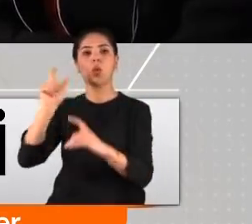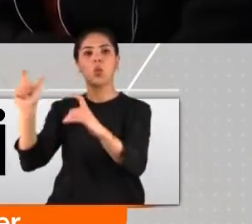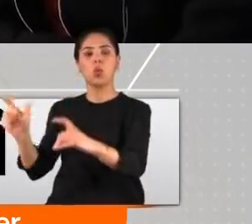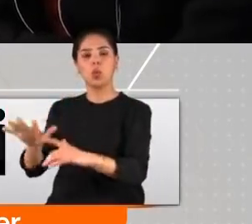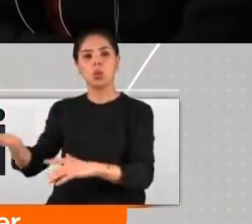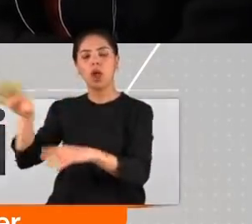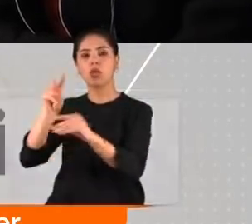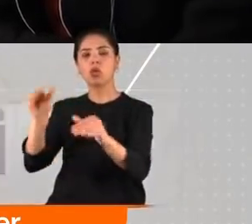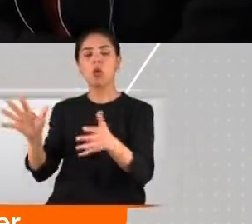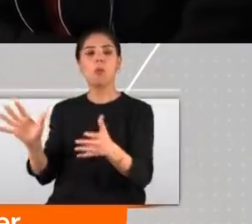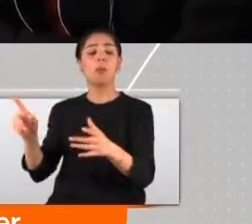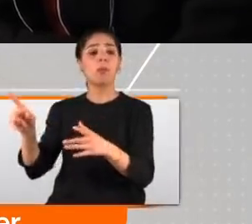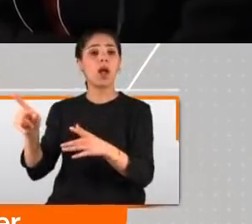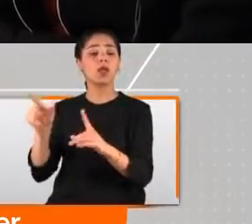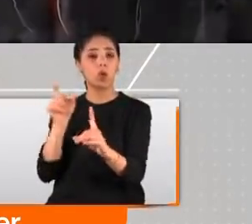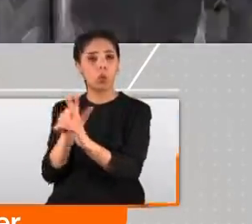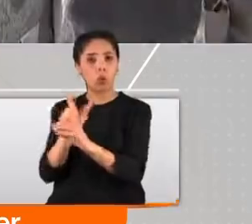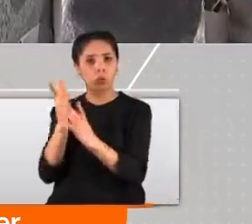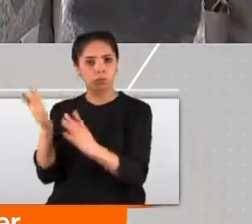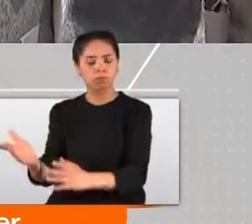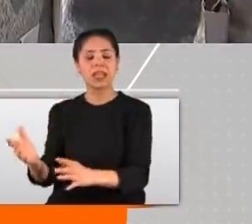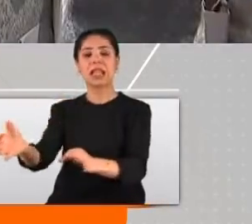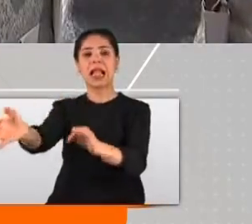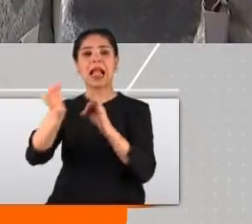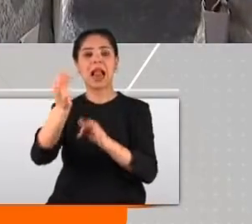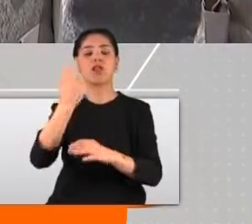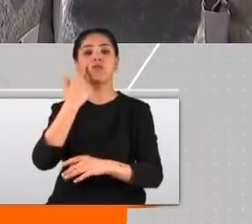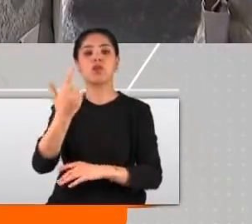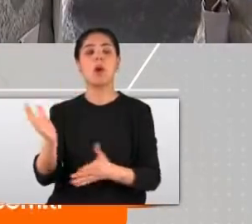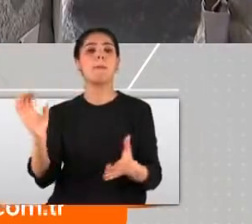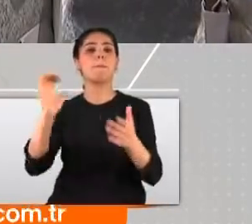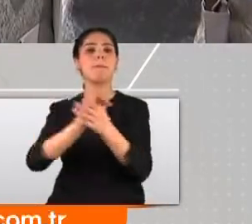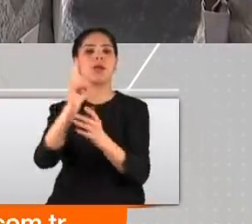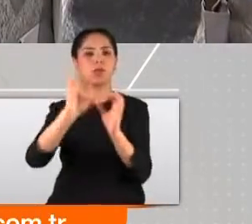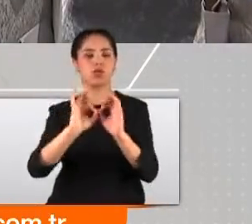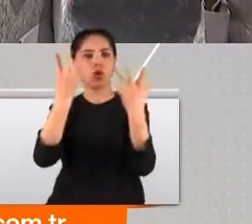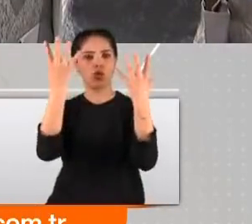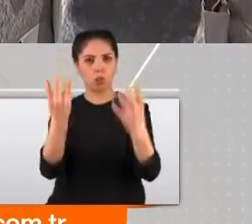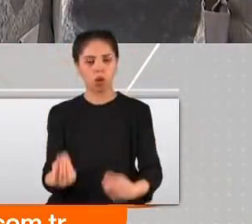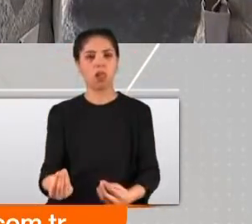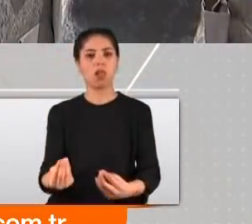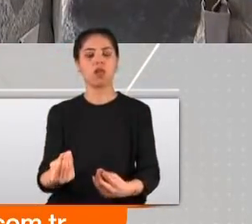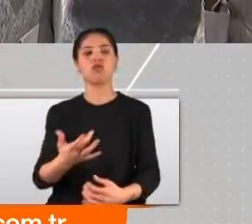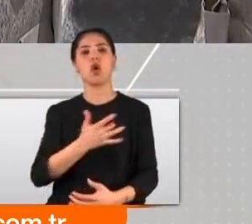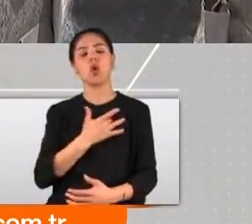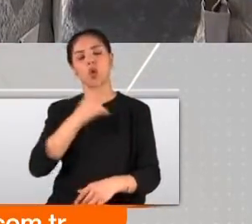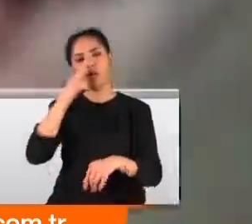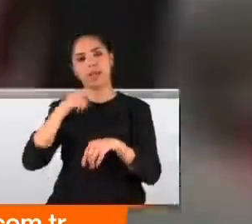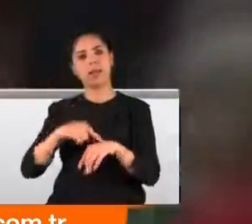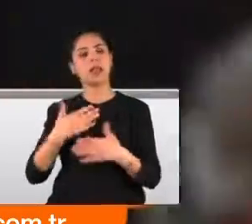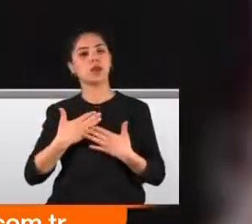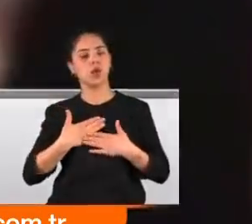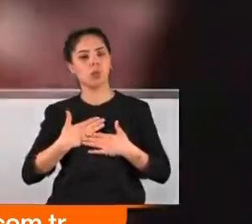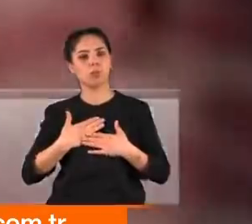korunması temelinde diyalog yoluyla barışçı bir çözüm bulunabileceğine gönülden inanıyorum.